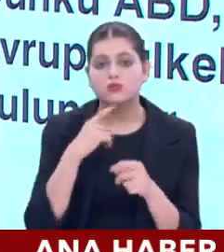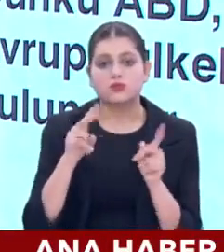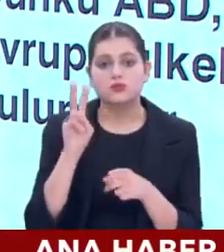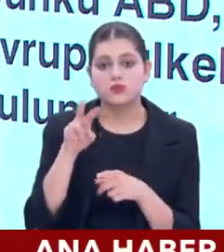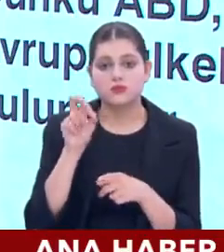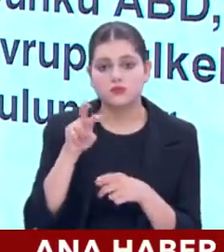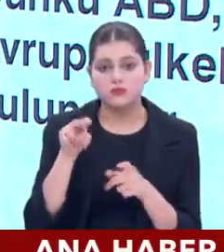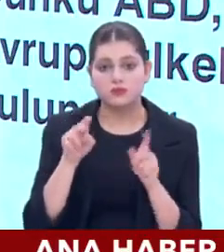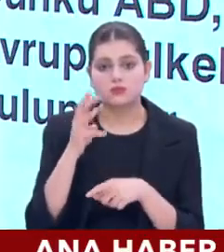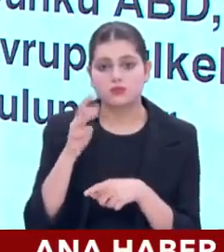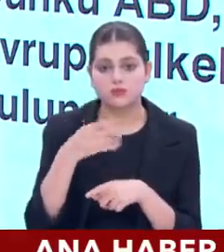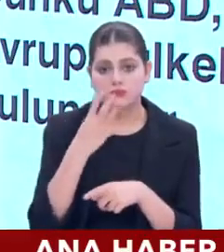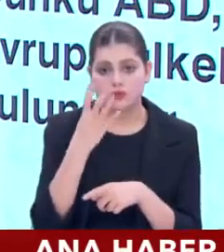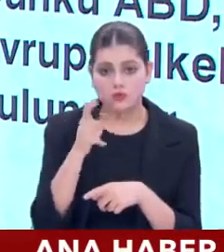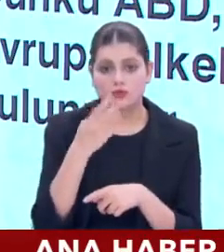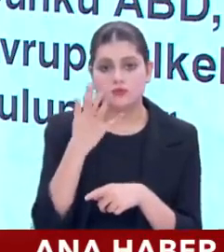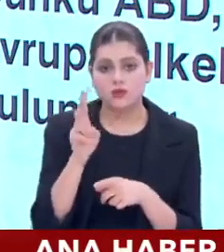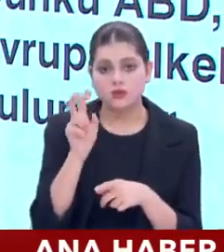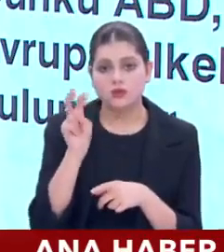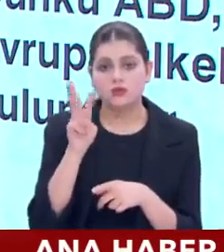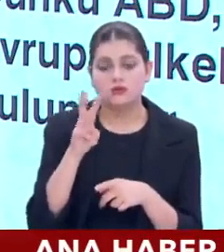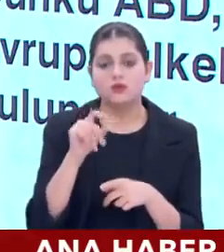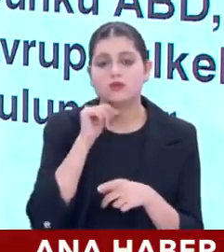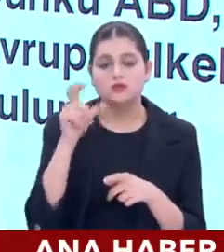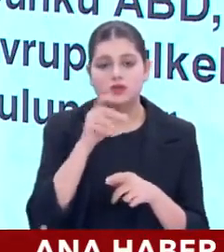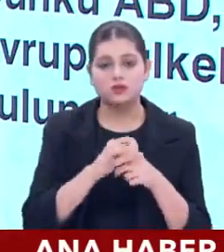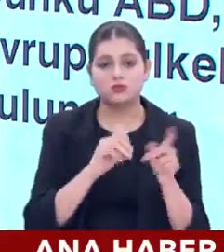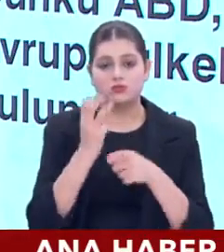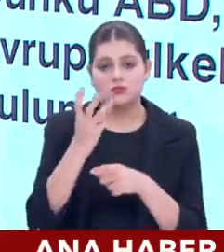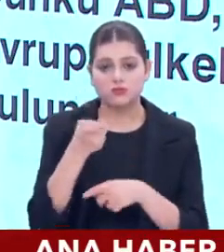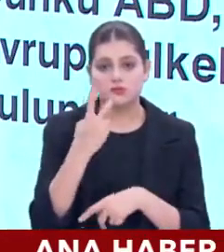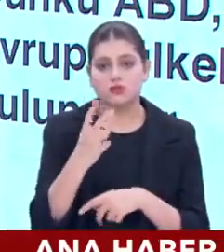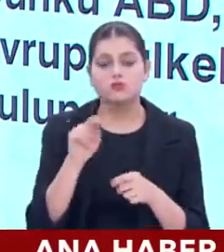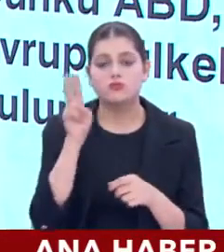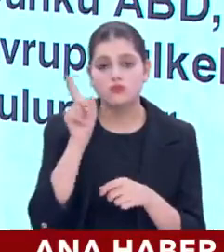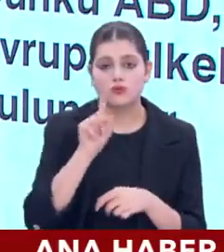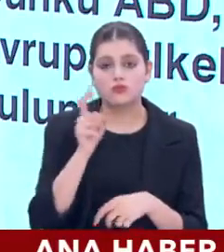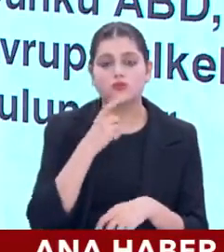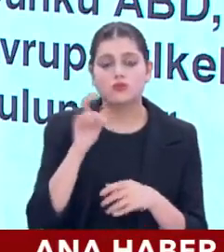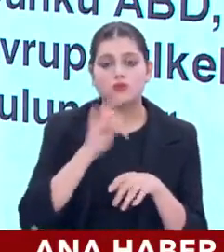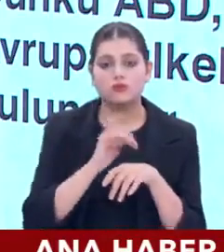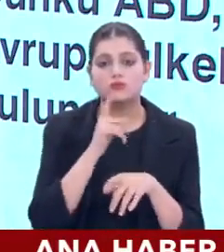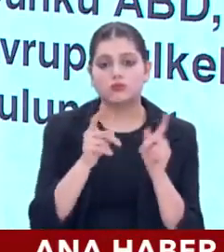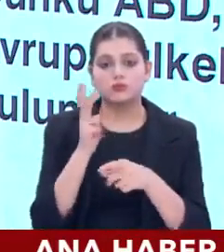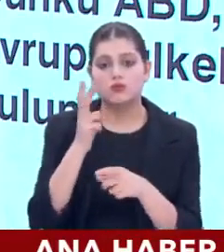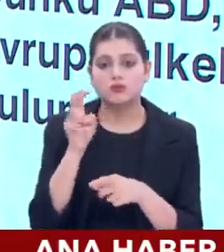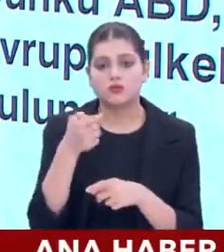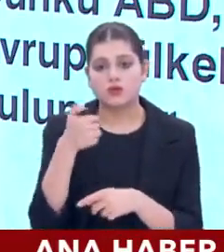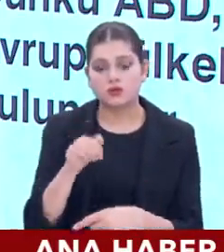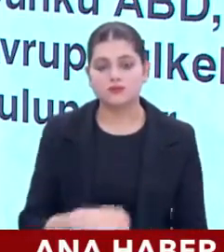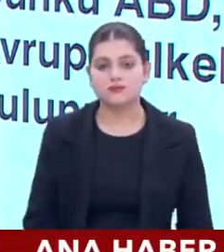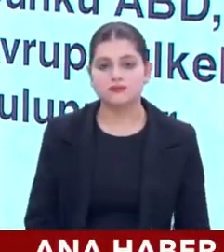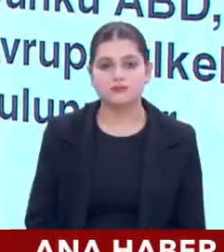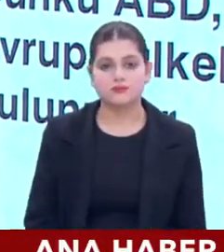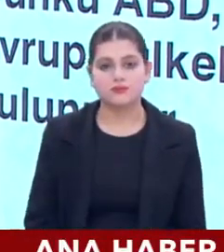2022 %4,5. 2023 Ağustos itibariyle %3,2. Son 10 binin ortalaması %2,6.